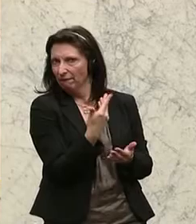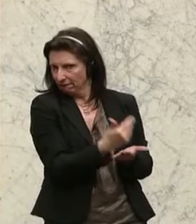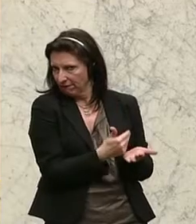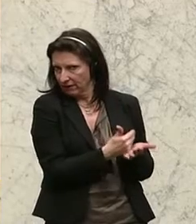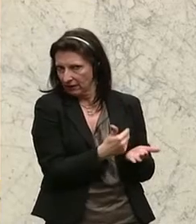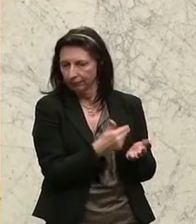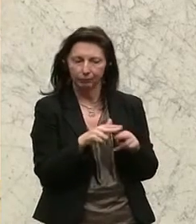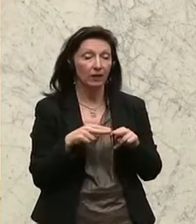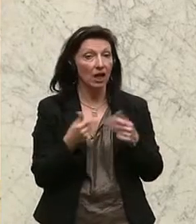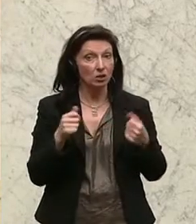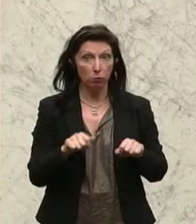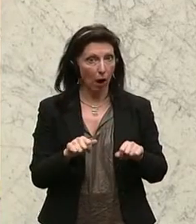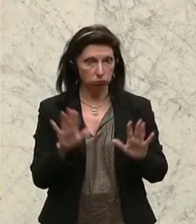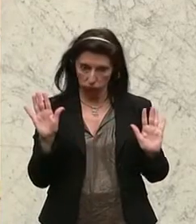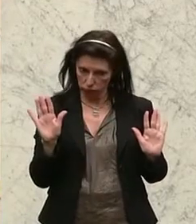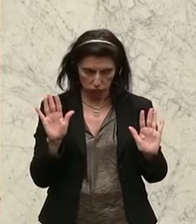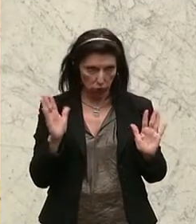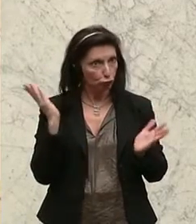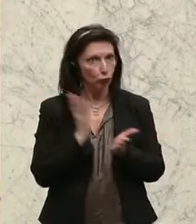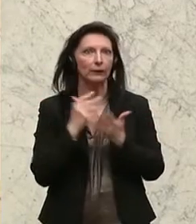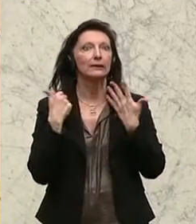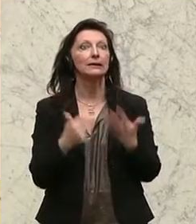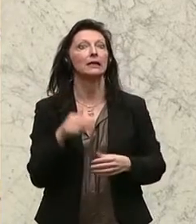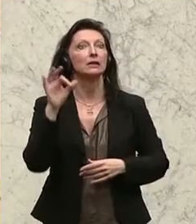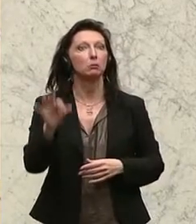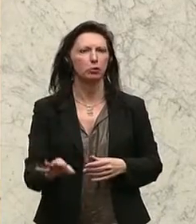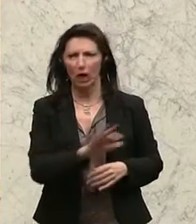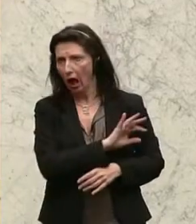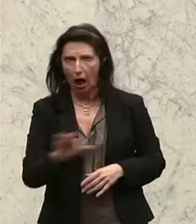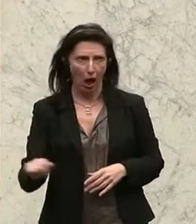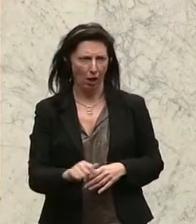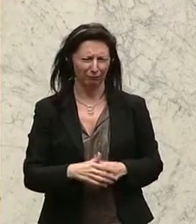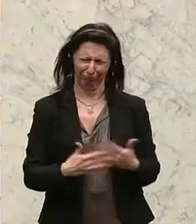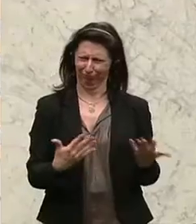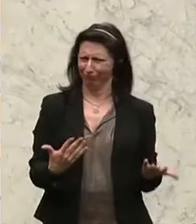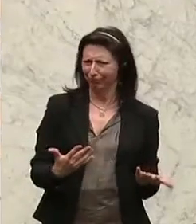Nationalbank sind es von Haus aus 60 Prozent, ein Umstand, den ich so nicht stehen lassen kann. Danke.